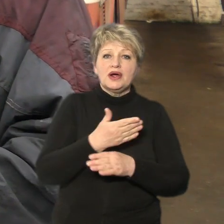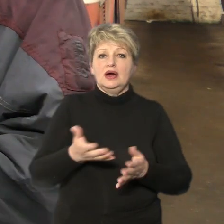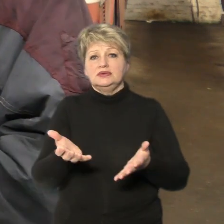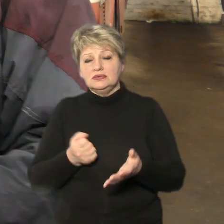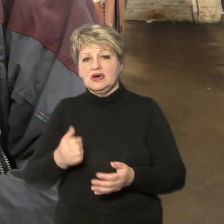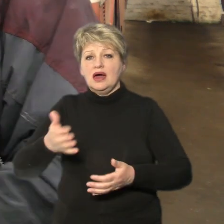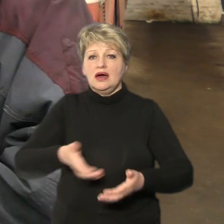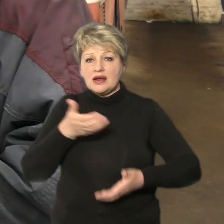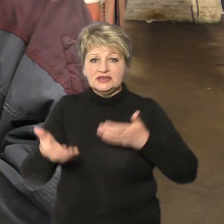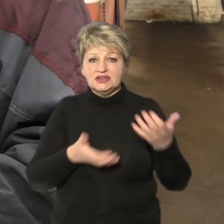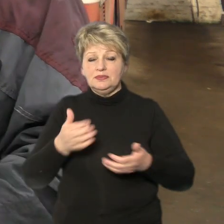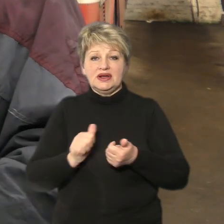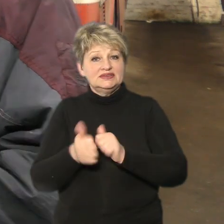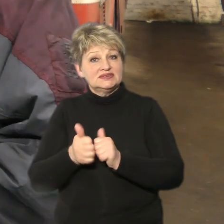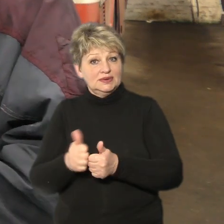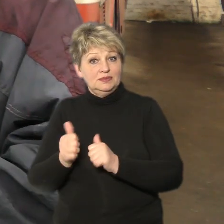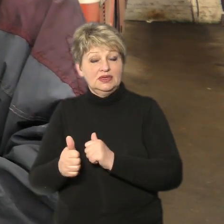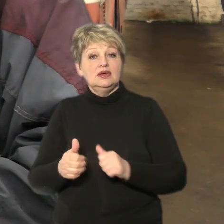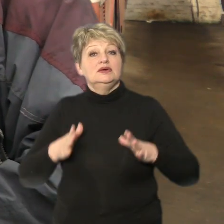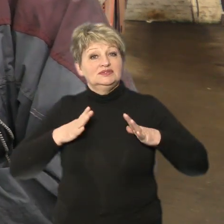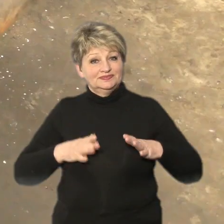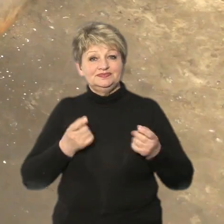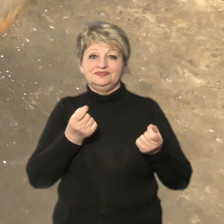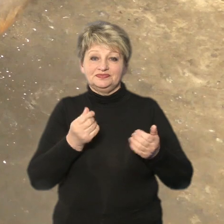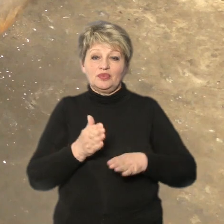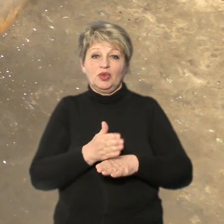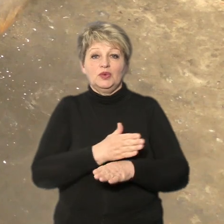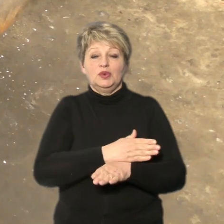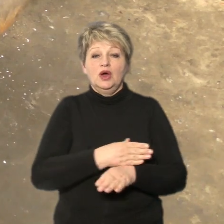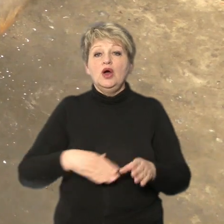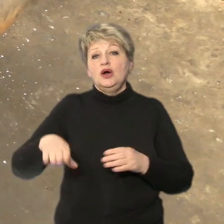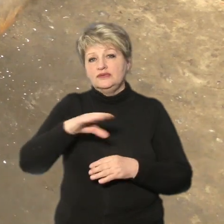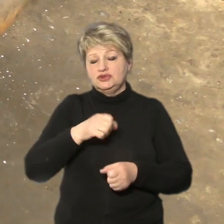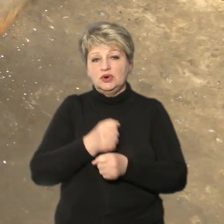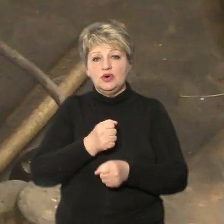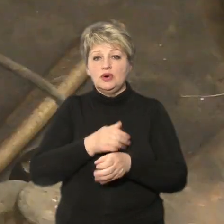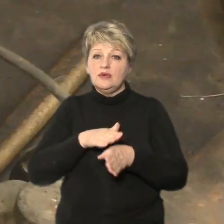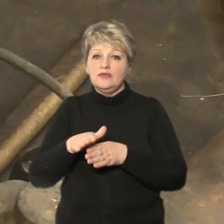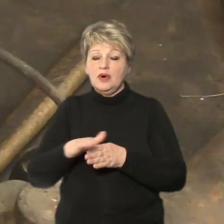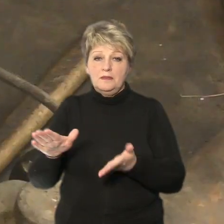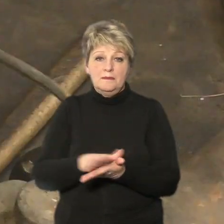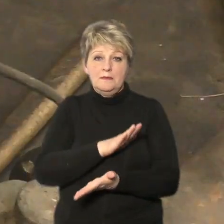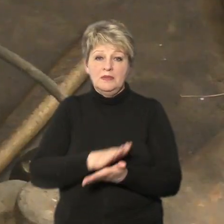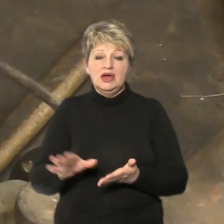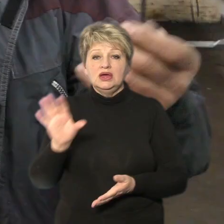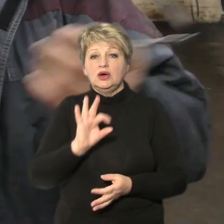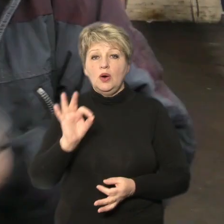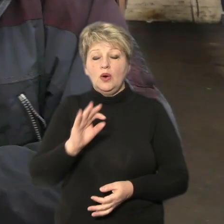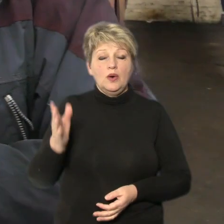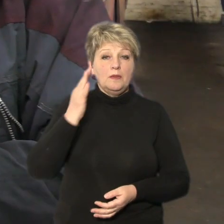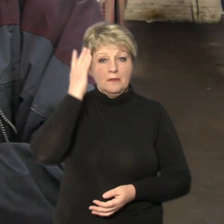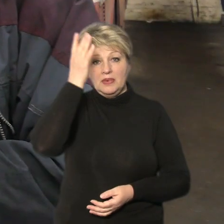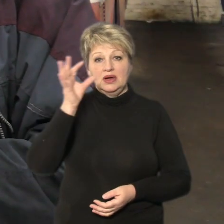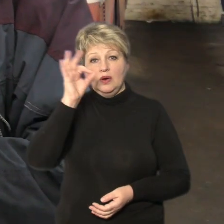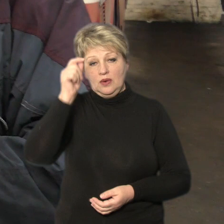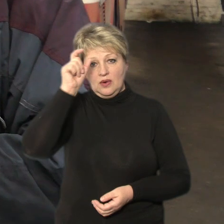розібрати, замінити всі. То приходиться трошки довше. Усе роблять безоплатно та з думкою про захисників, додає чоловік. Є